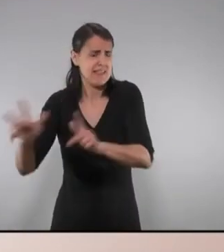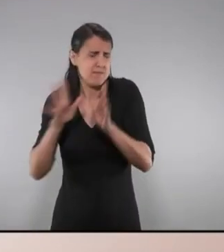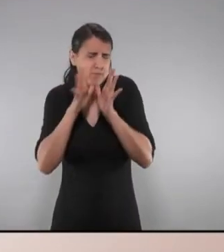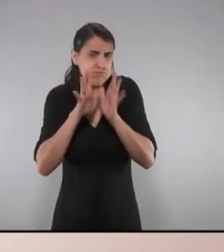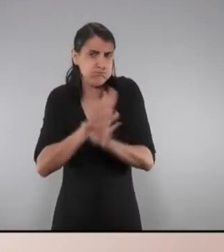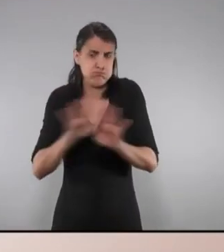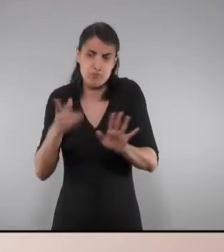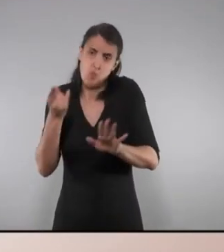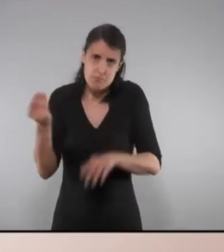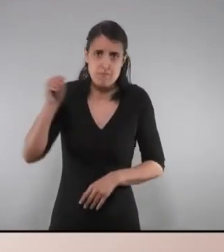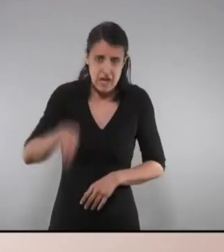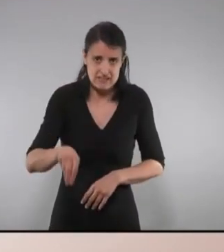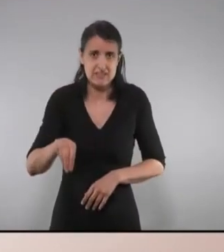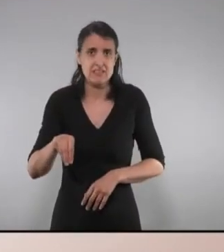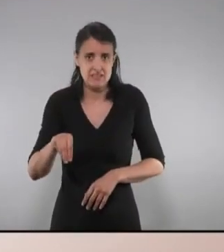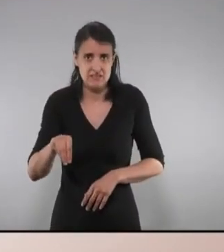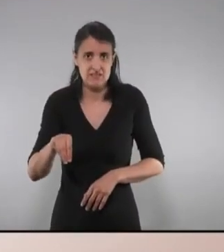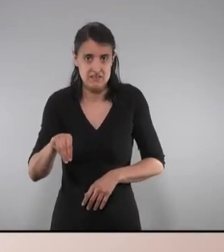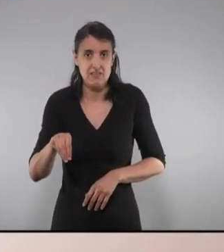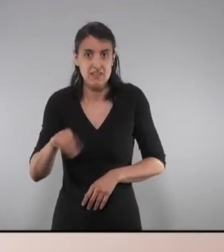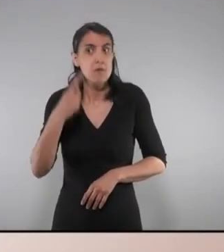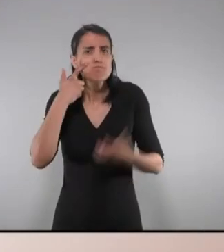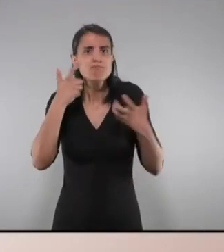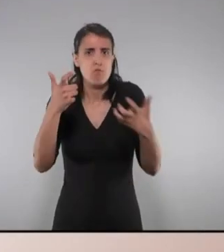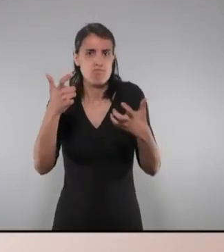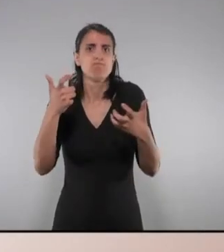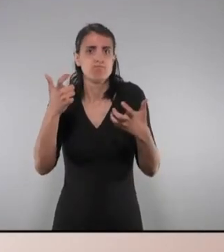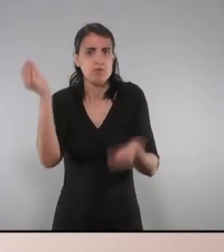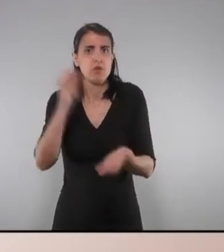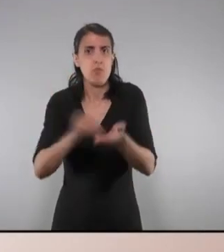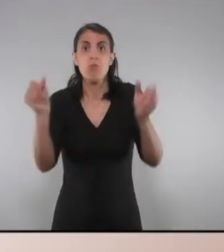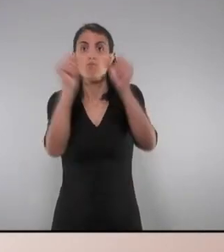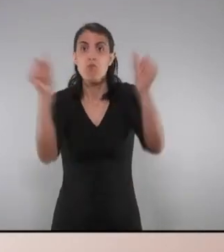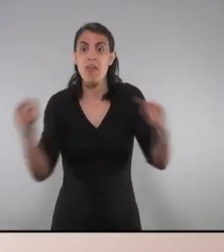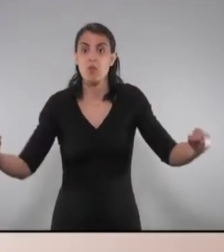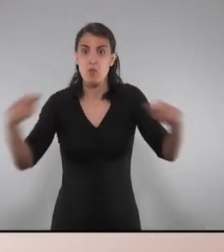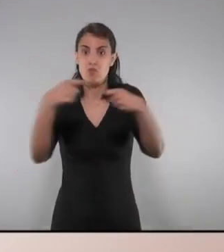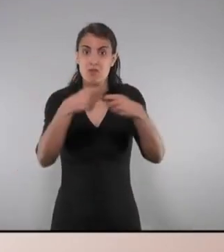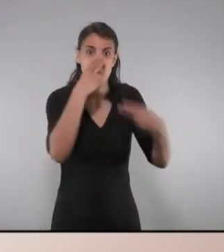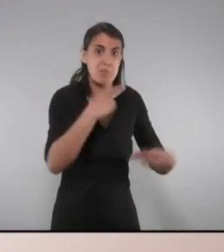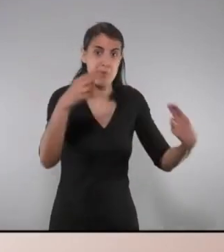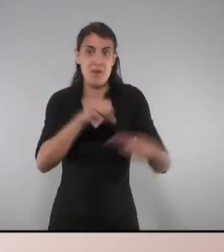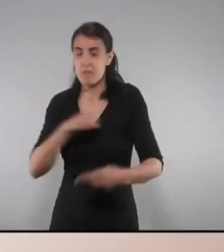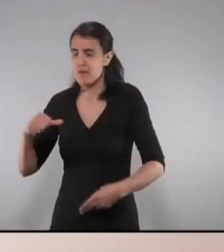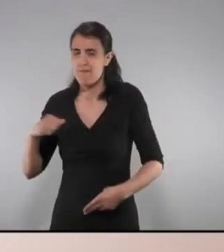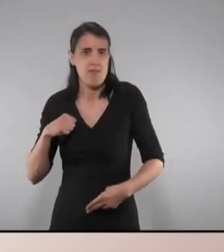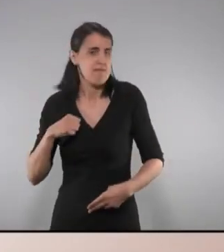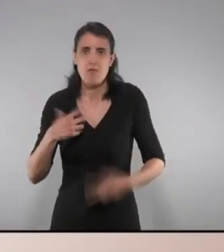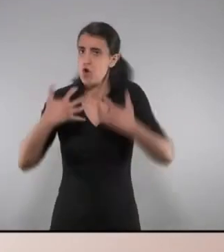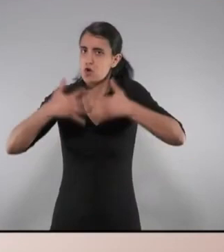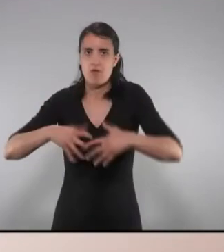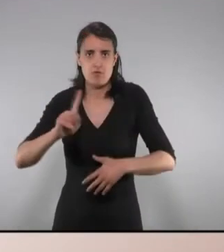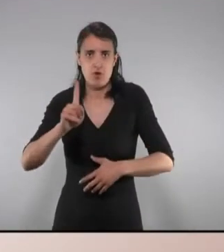i és un escàndol, insistim, que evidencia novament la perversió del model de concertació público-privada i la necessitat que les